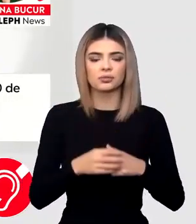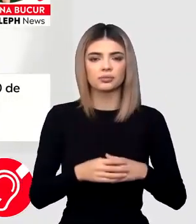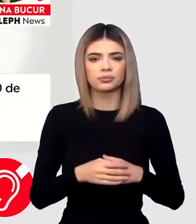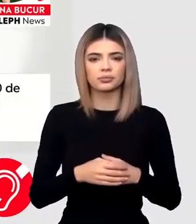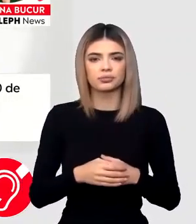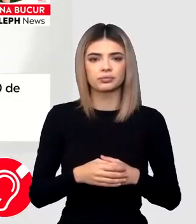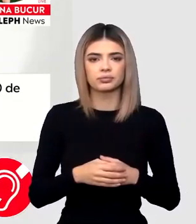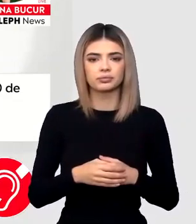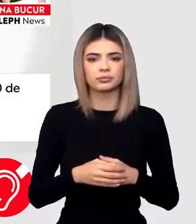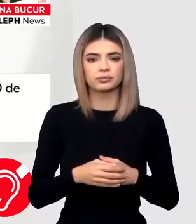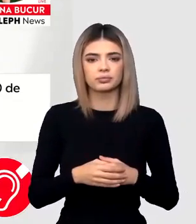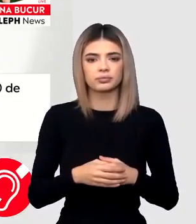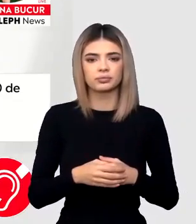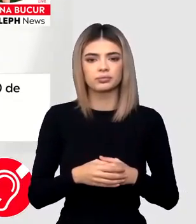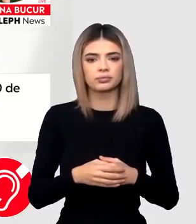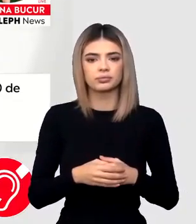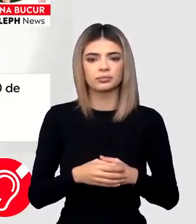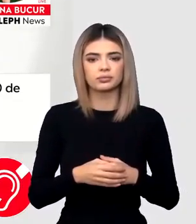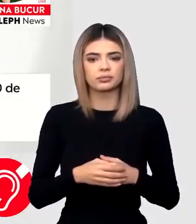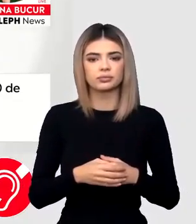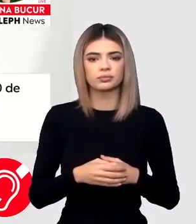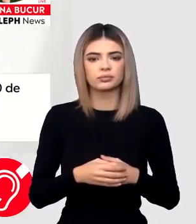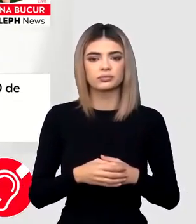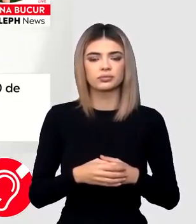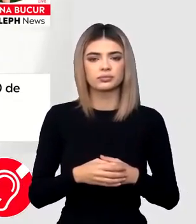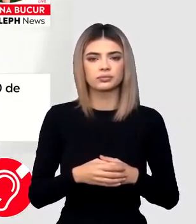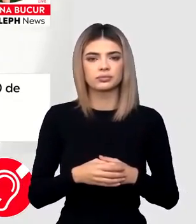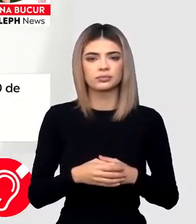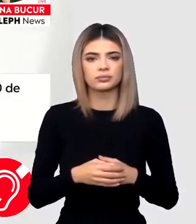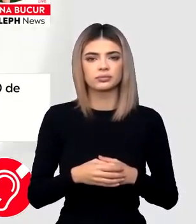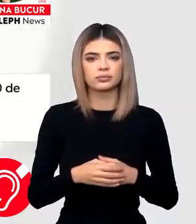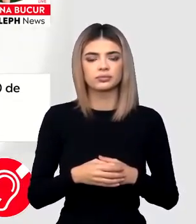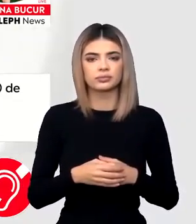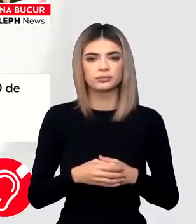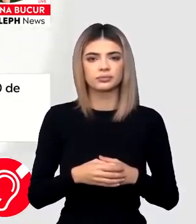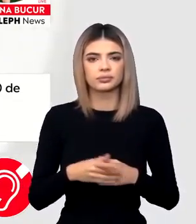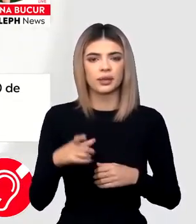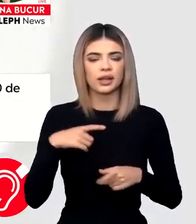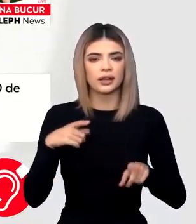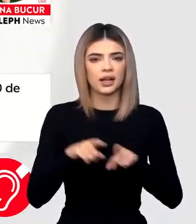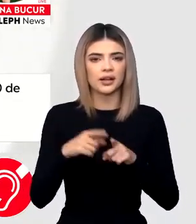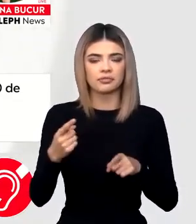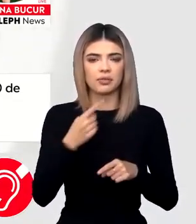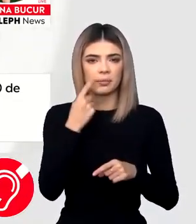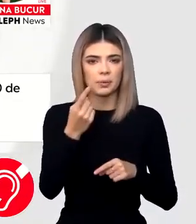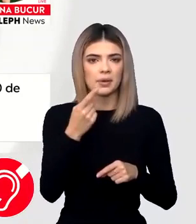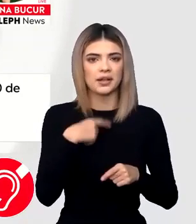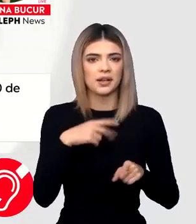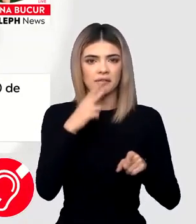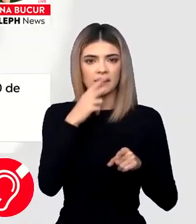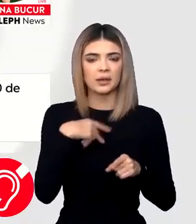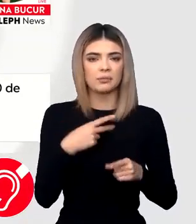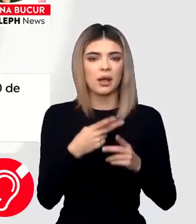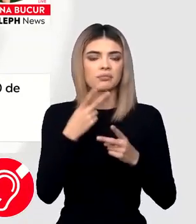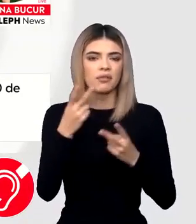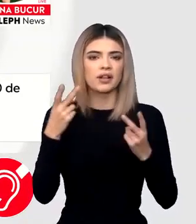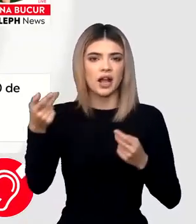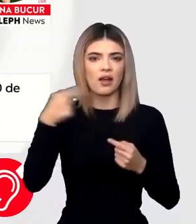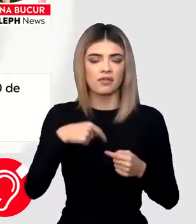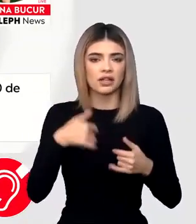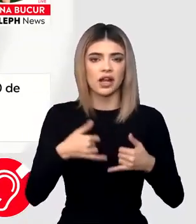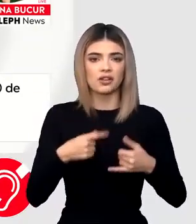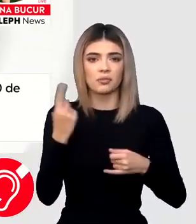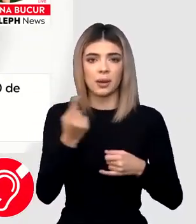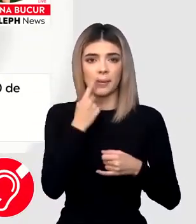eveniment, împricoșător am putea spune? Da, așa e, ca și primă experiență trăită de o parte din vedetele ajunse deja în